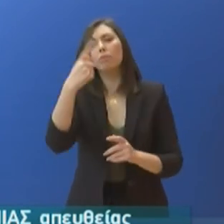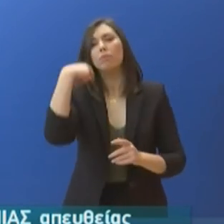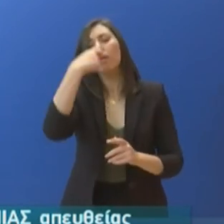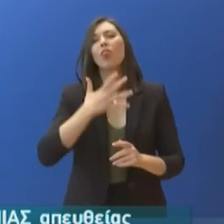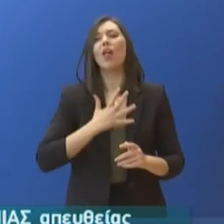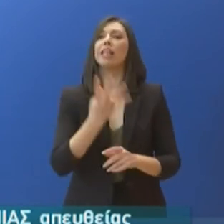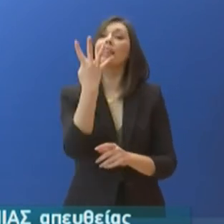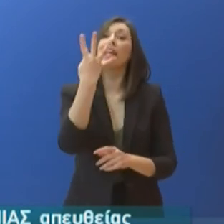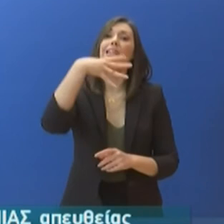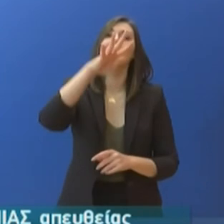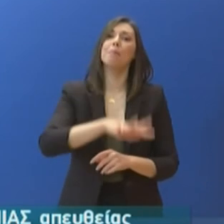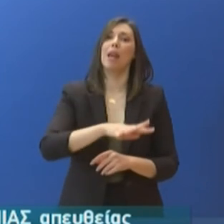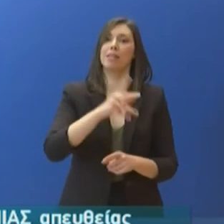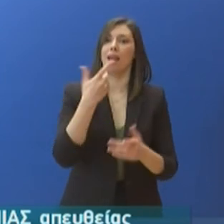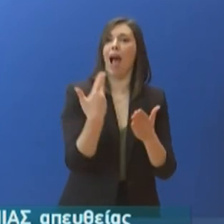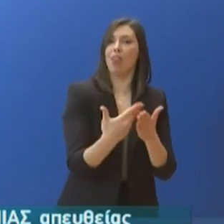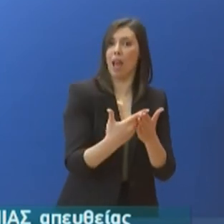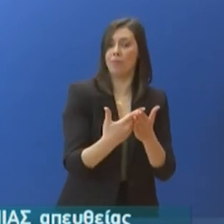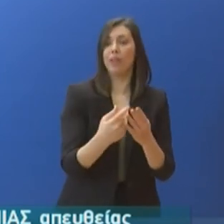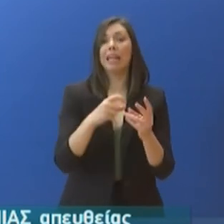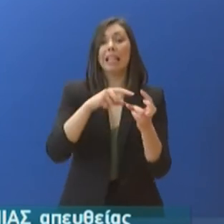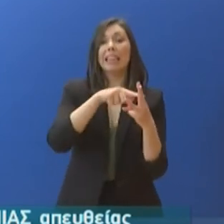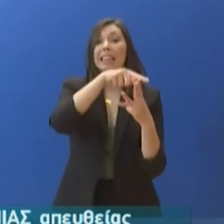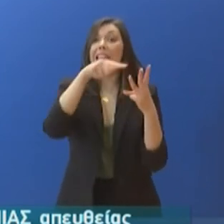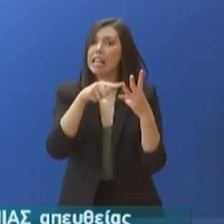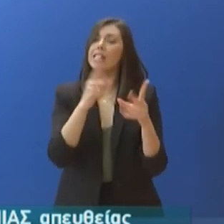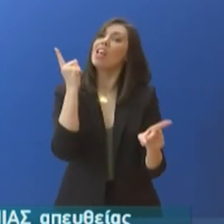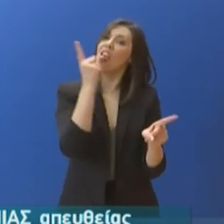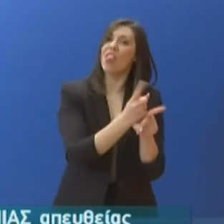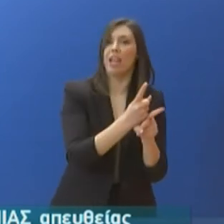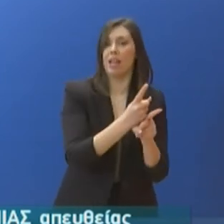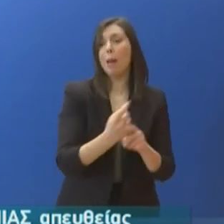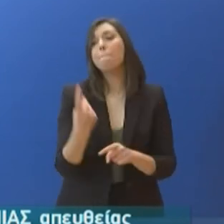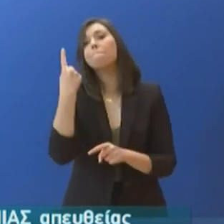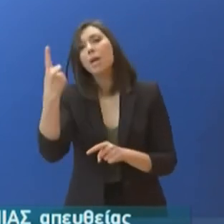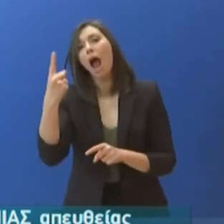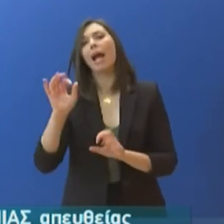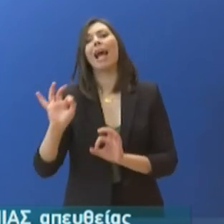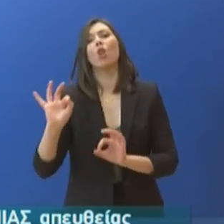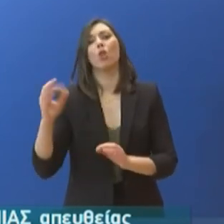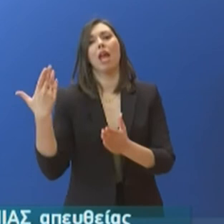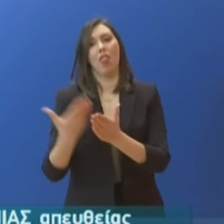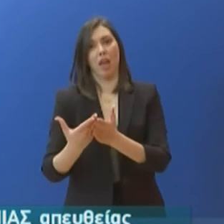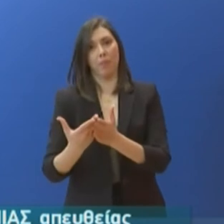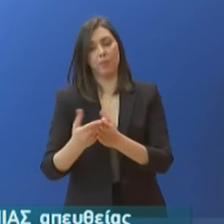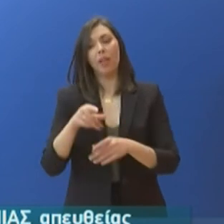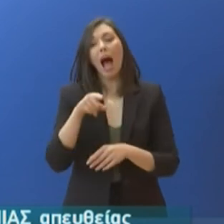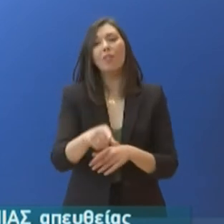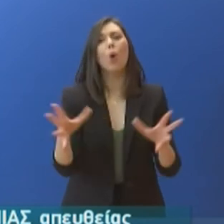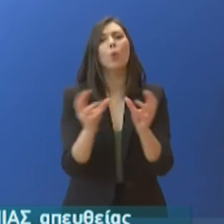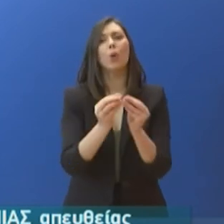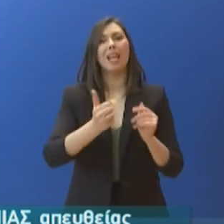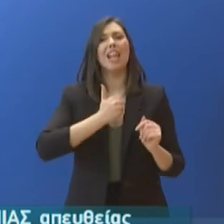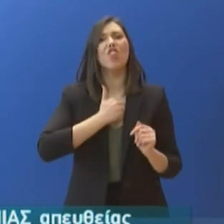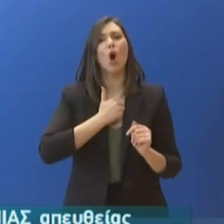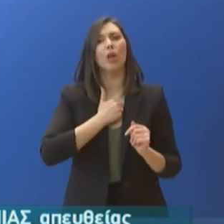μία θα καταγράφεται ως κανονική άδεια. Σε περίπτωση που η άδεια ειδικού σκοπού χορηγηθεί σε εργαζόμενου του ιδιωτικού τομέα, το